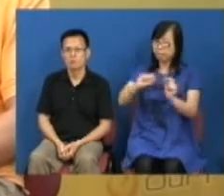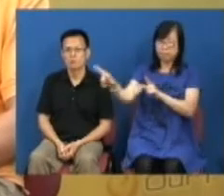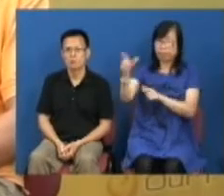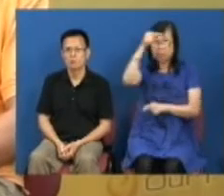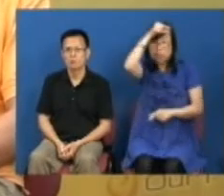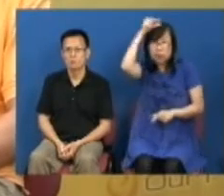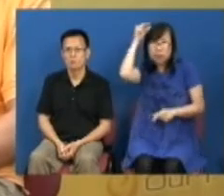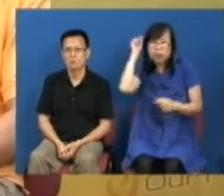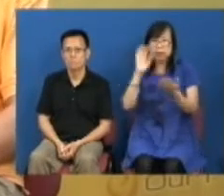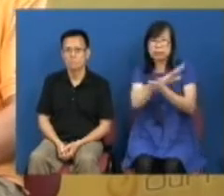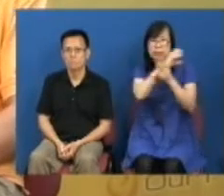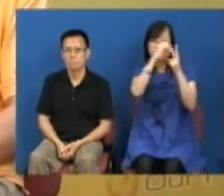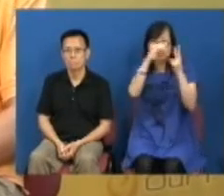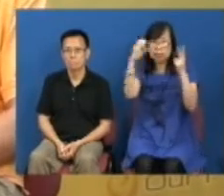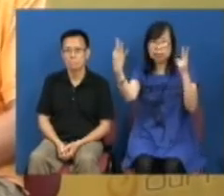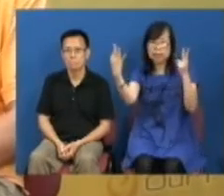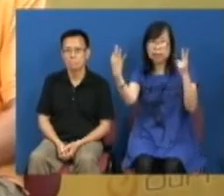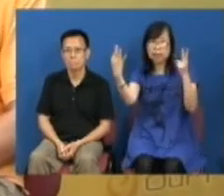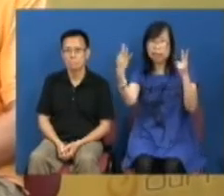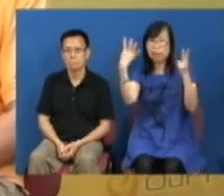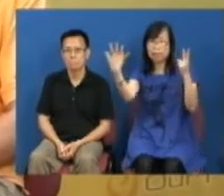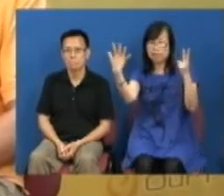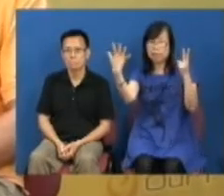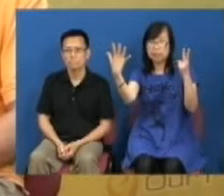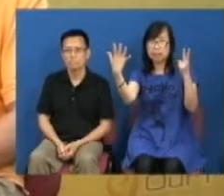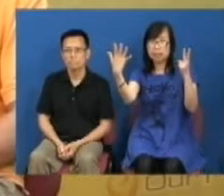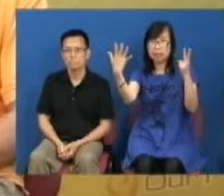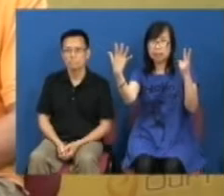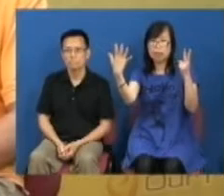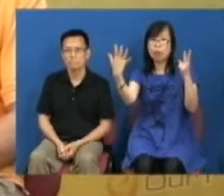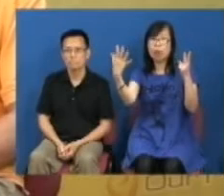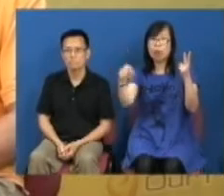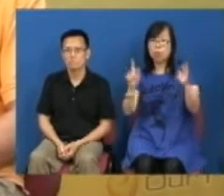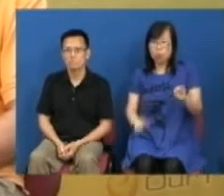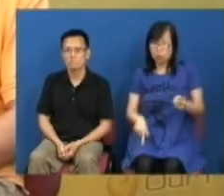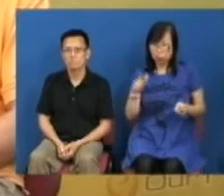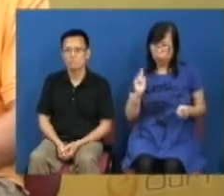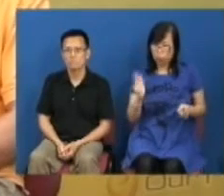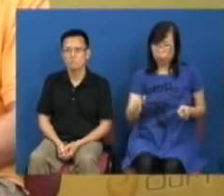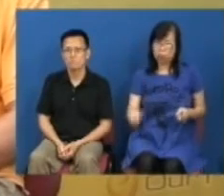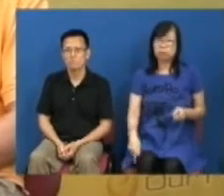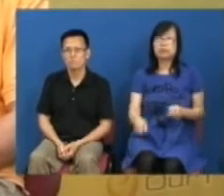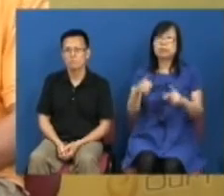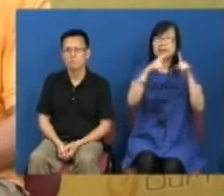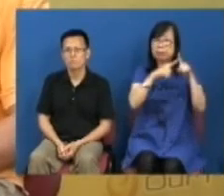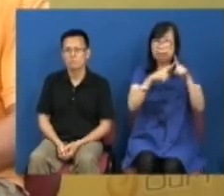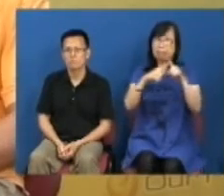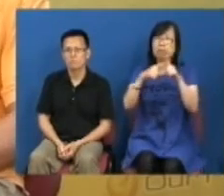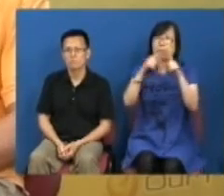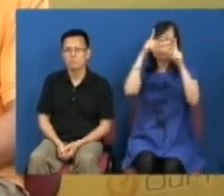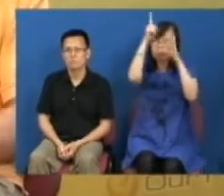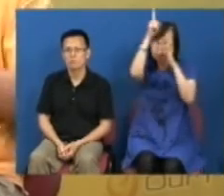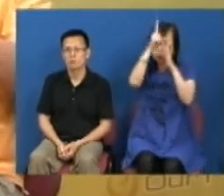年2005年他脚痛下台之前的民望还要低